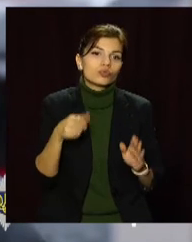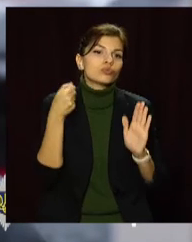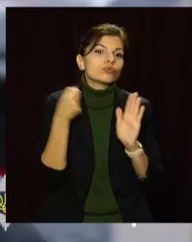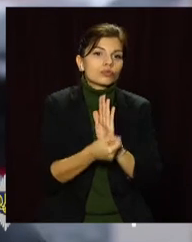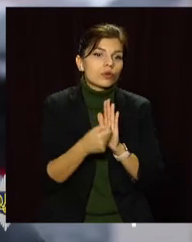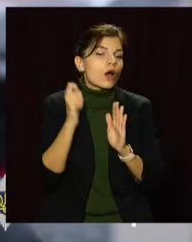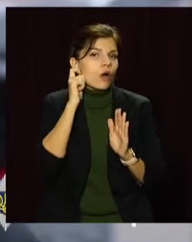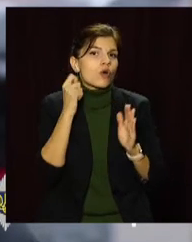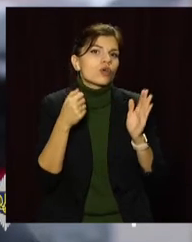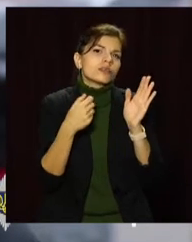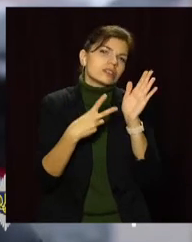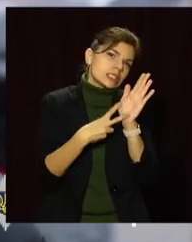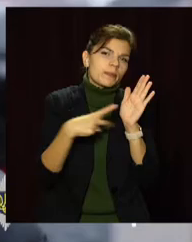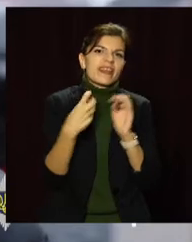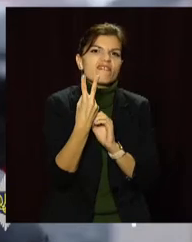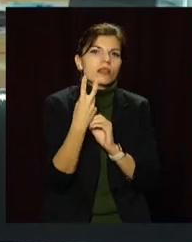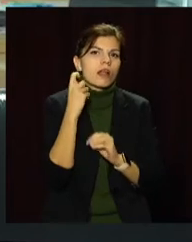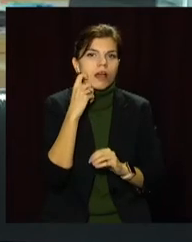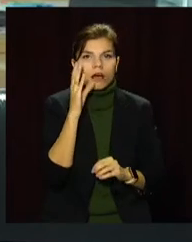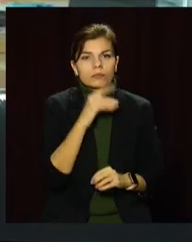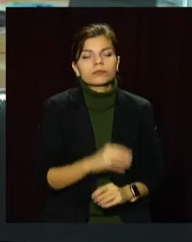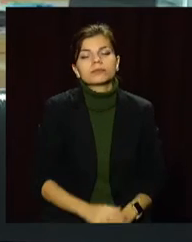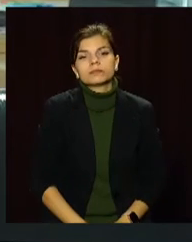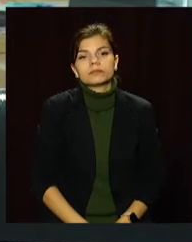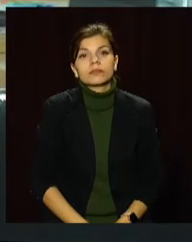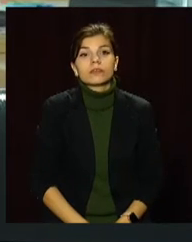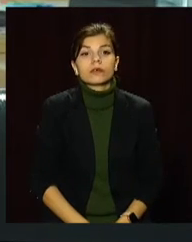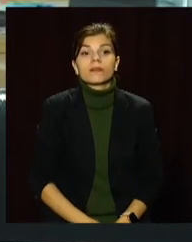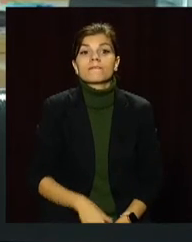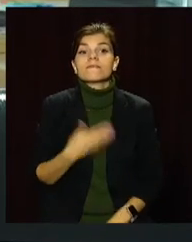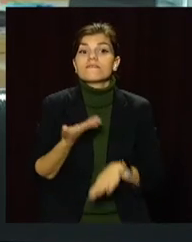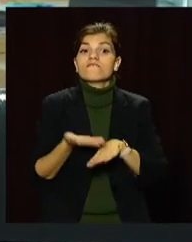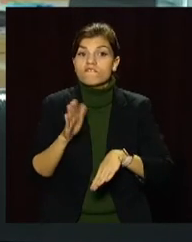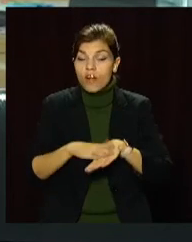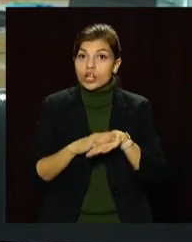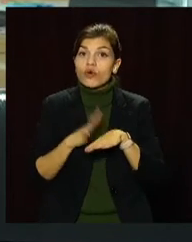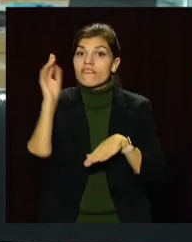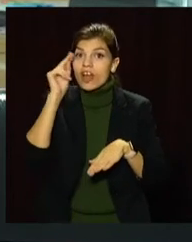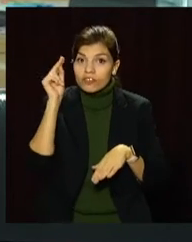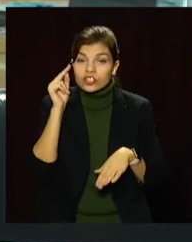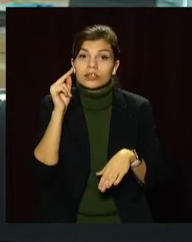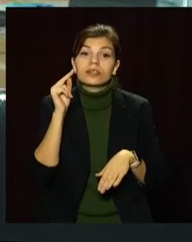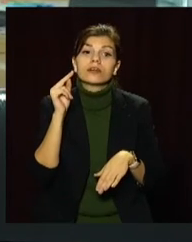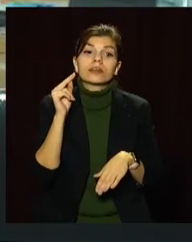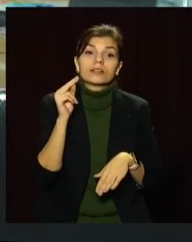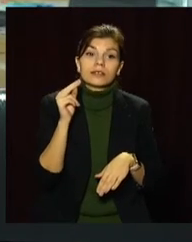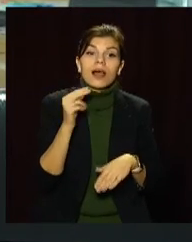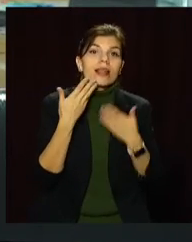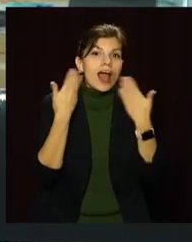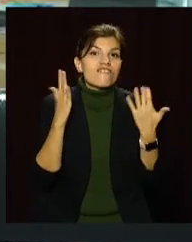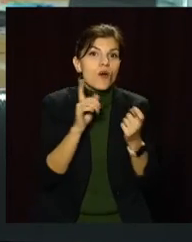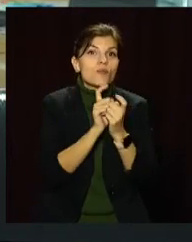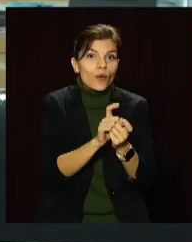строком від 7 до 12 років. Важко в навчанні, легко в бою. На півдні України тривають